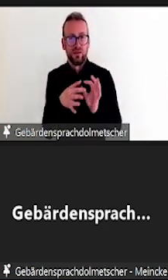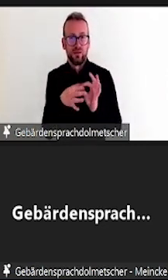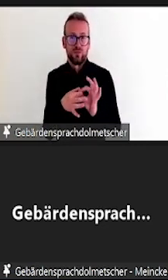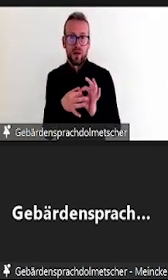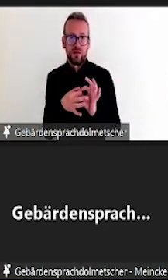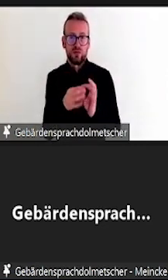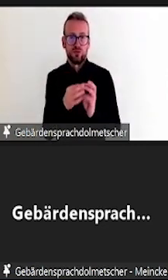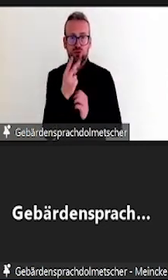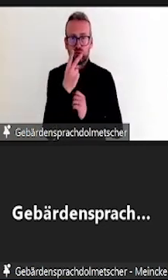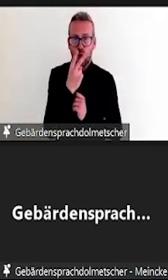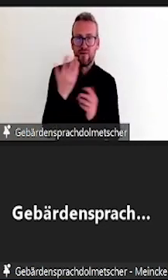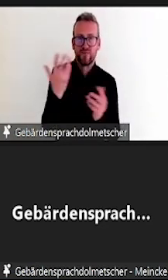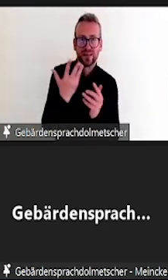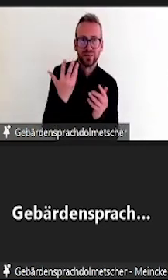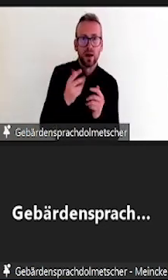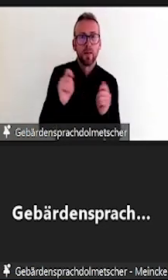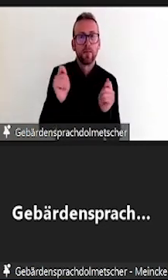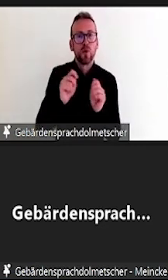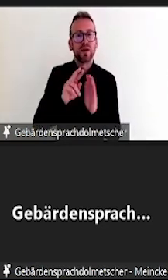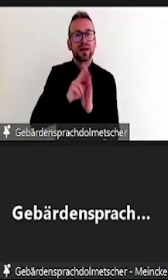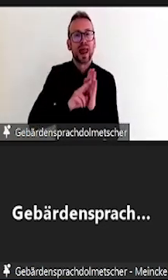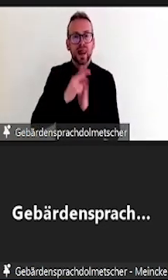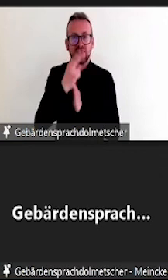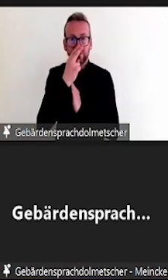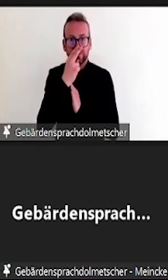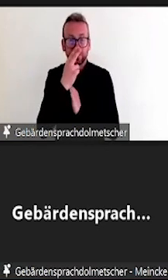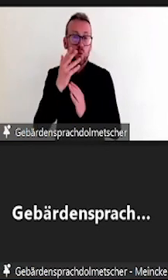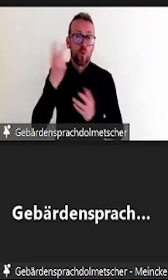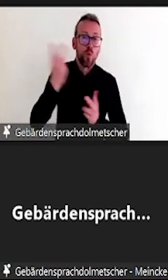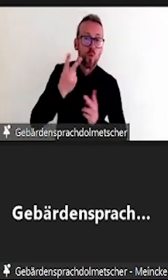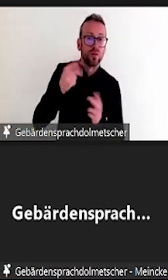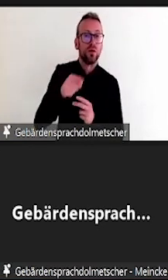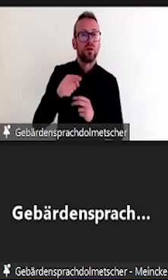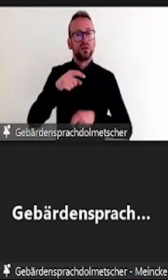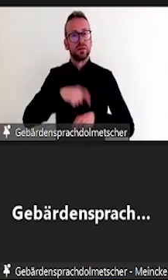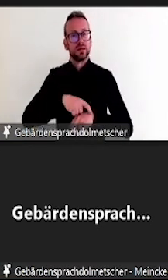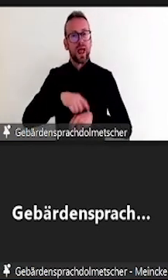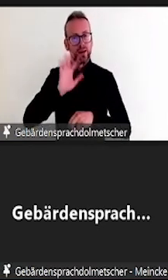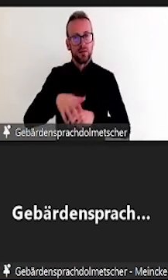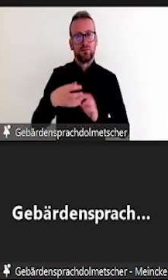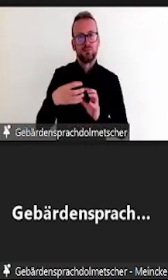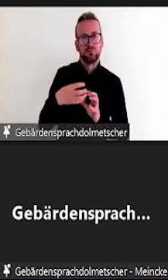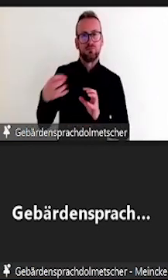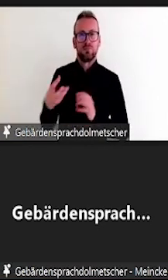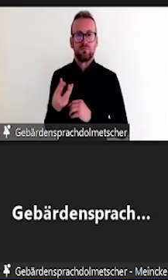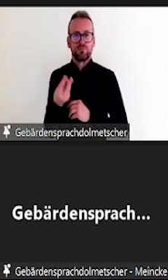einer Unterkompensation der Nachteile oder aber auch zu einer Überkompensation führen.